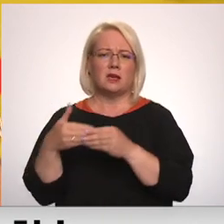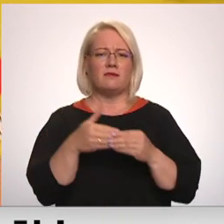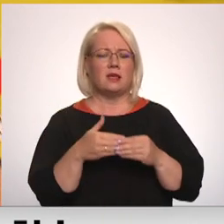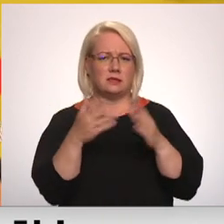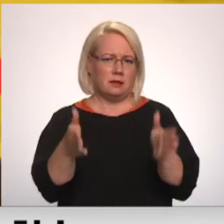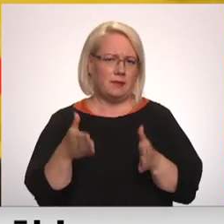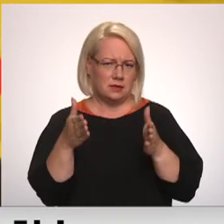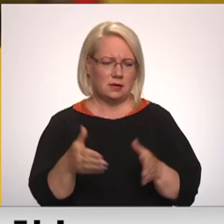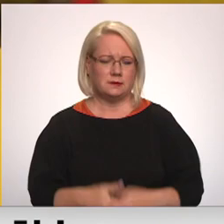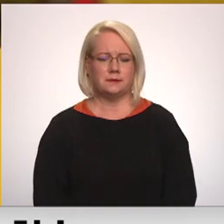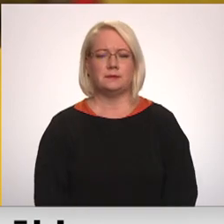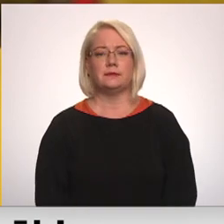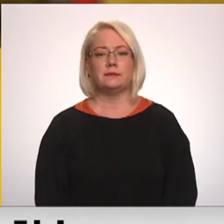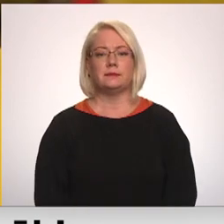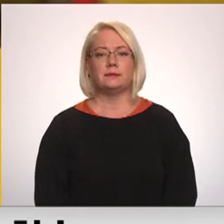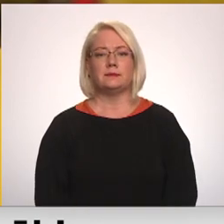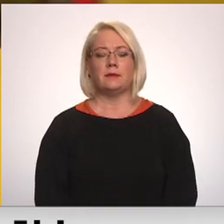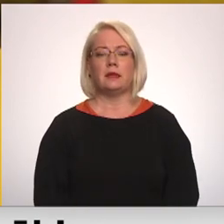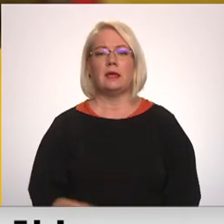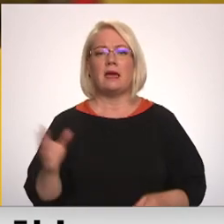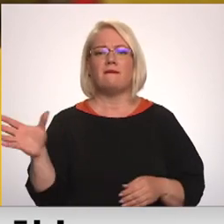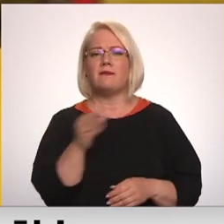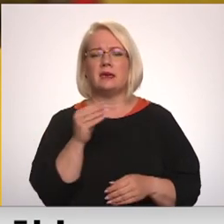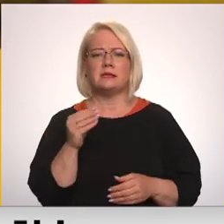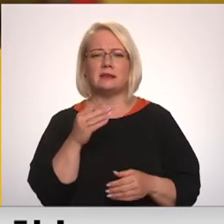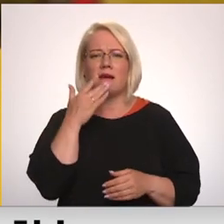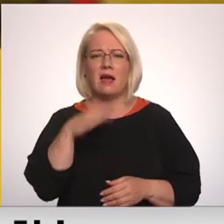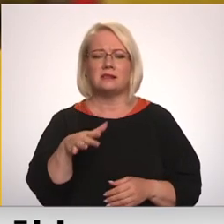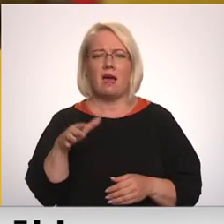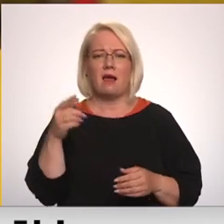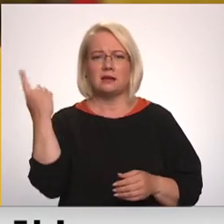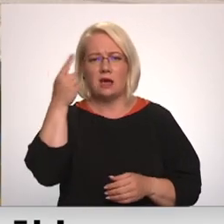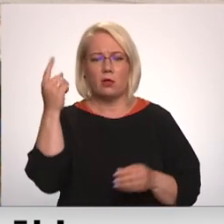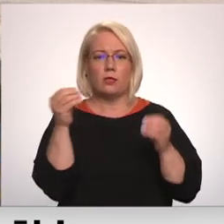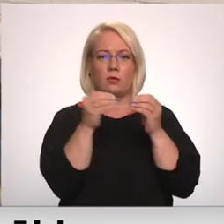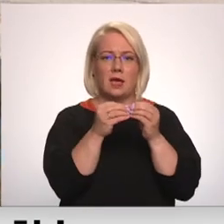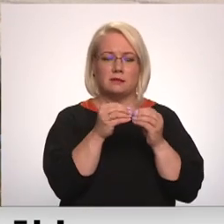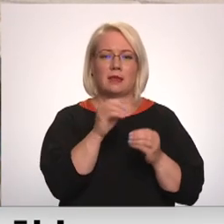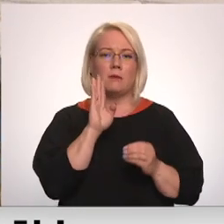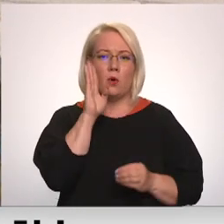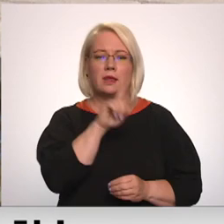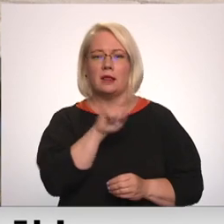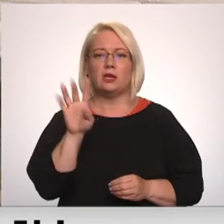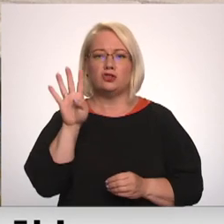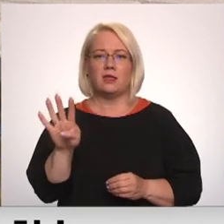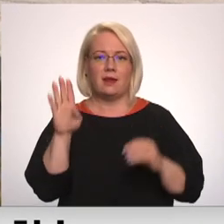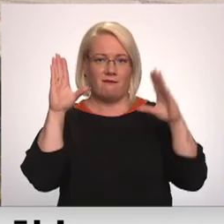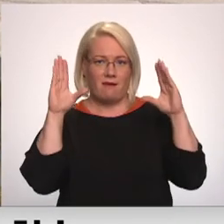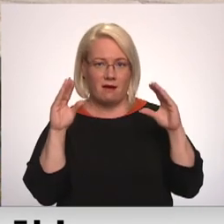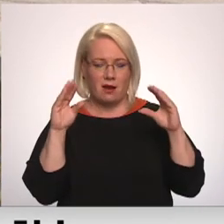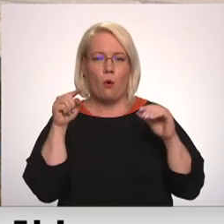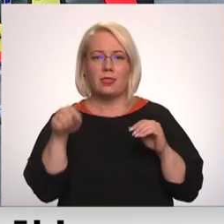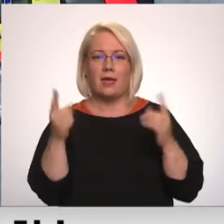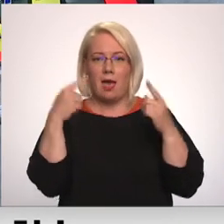sārsniecības iestādēs. Visintensībākā sāla ir laikā no desmitiem rītā līdz četriem pēcpusdienā. Šajā laikā